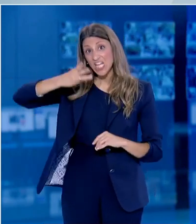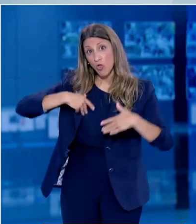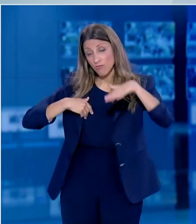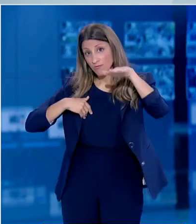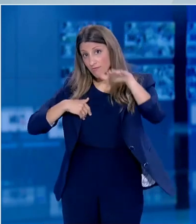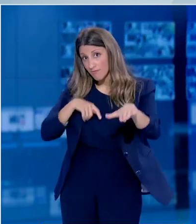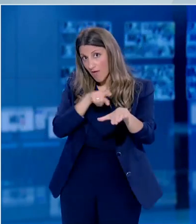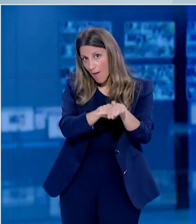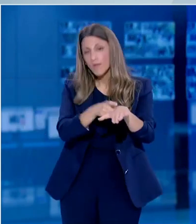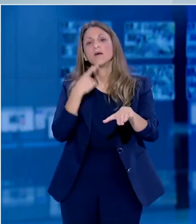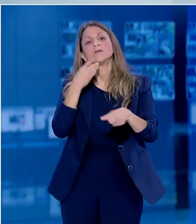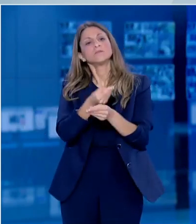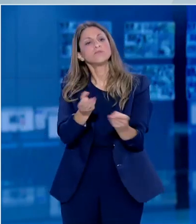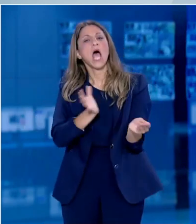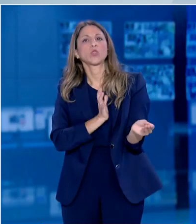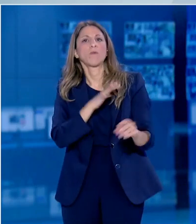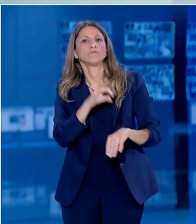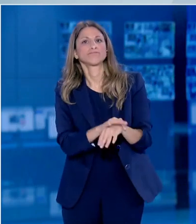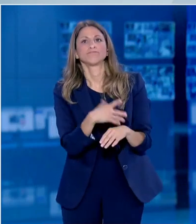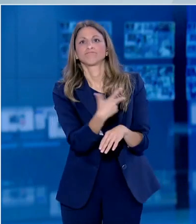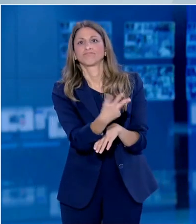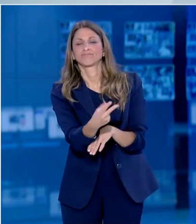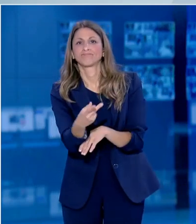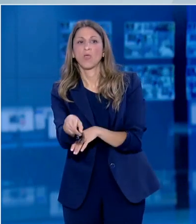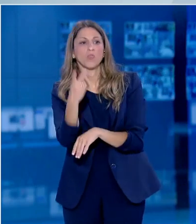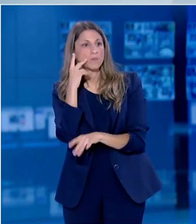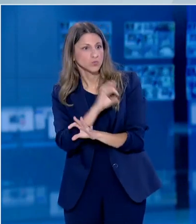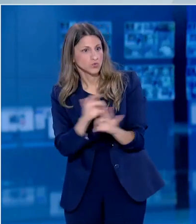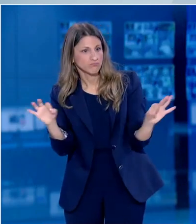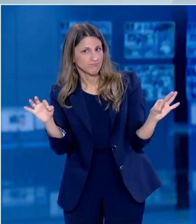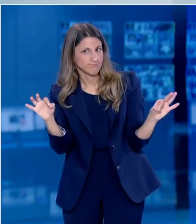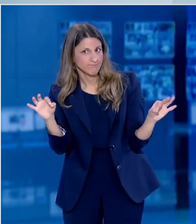πληθυσμό για να δουν αν δουλεύει έναντι της απόκτησης του ιού. Όλες αυτές οι φάσεις, καταλαβαίνουν,